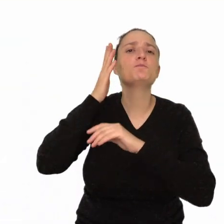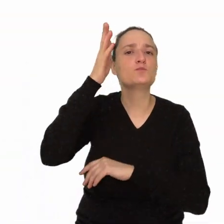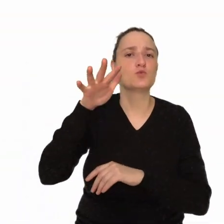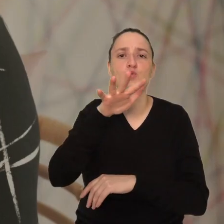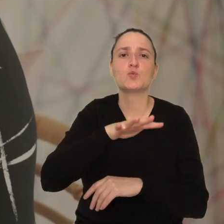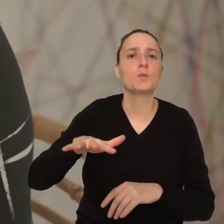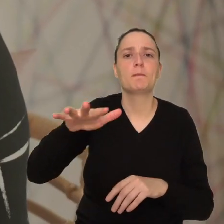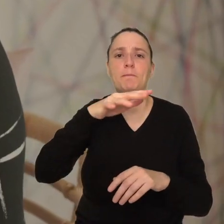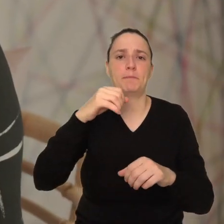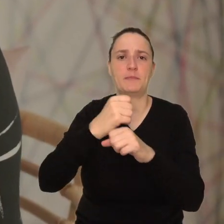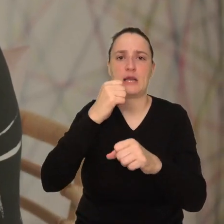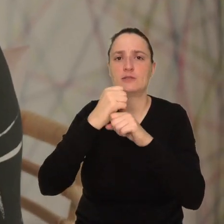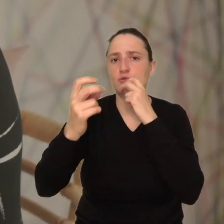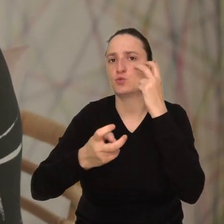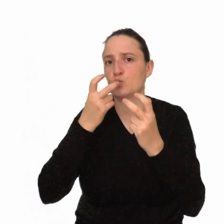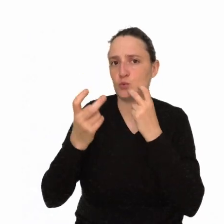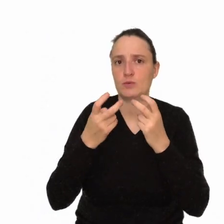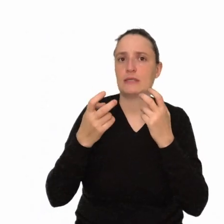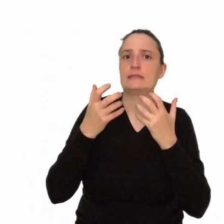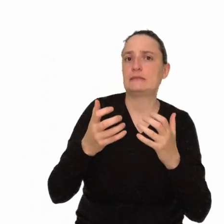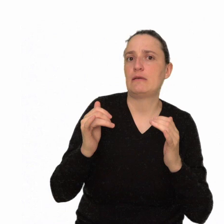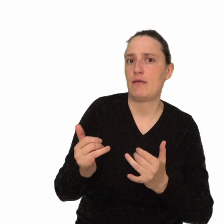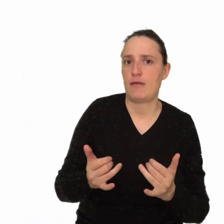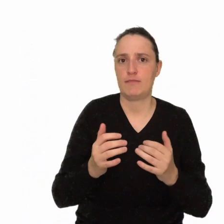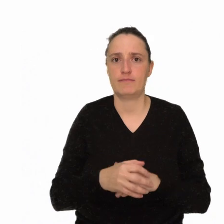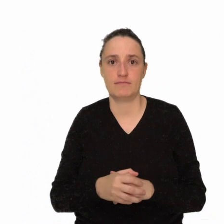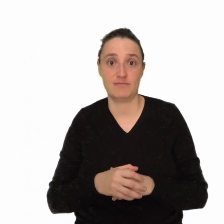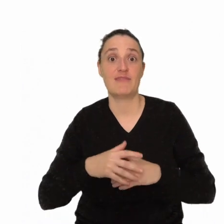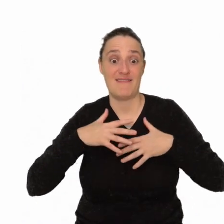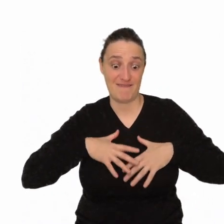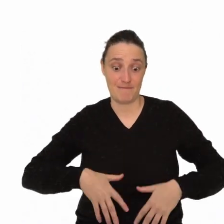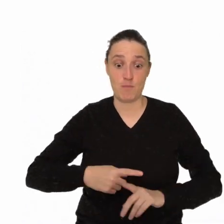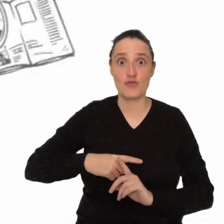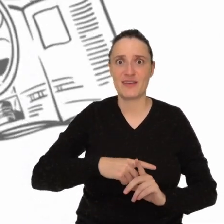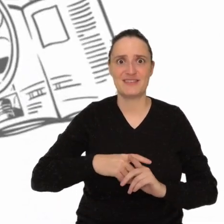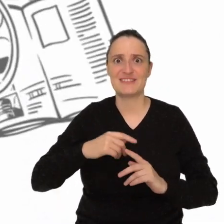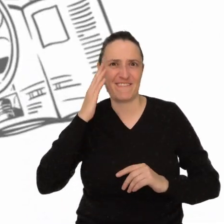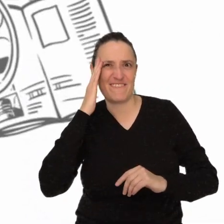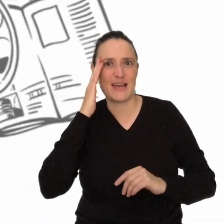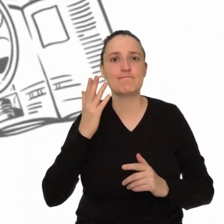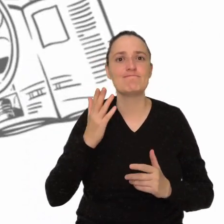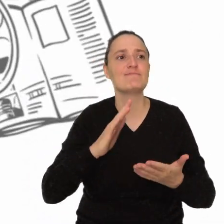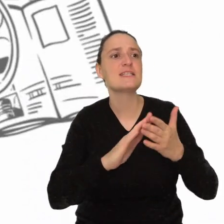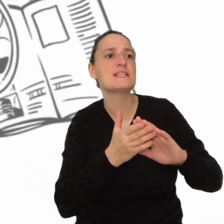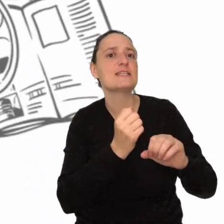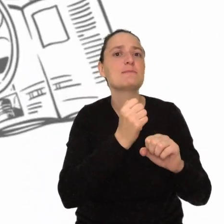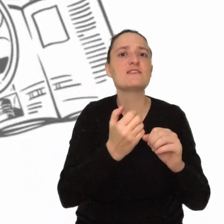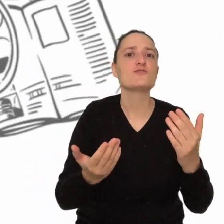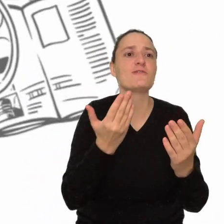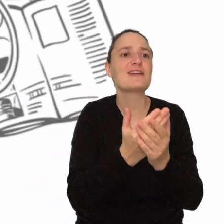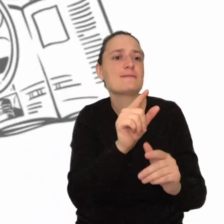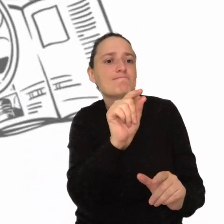zawodowe. Jeśli wiemy jaki mamy potencjał, łatwiej nam będzie wybrać z rynku pracy te oferty,